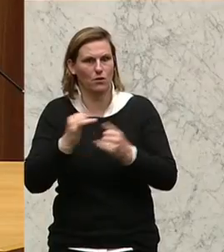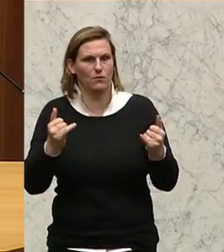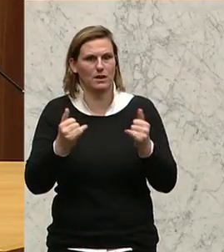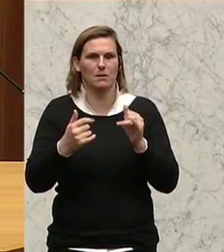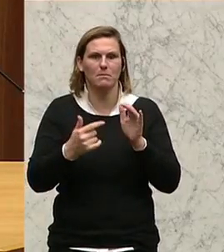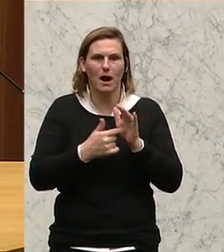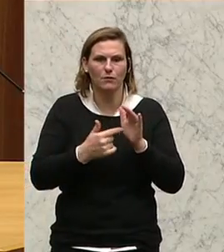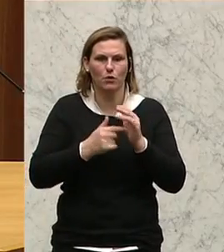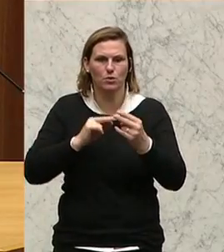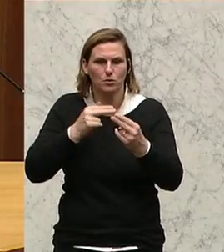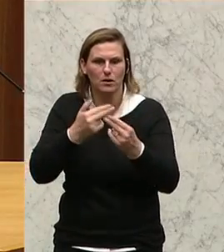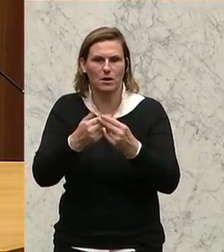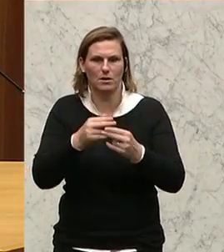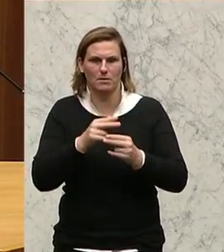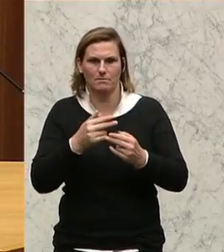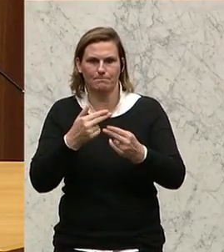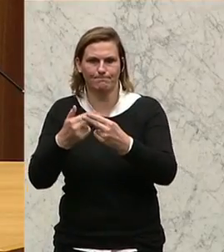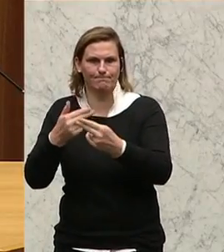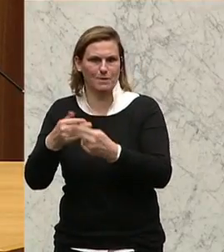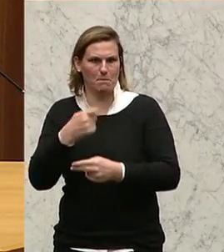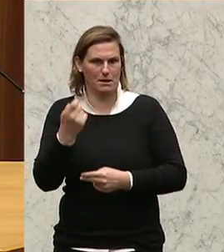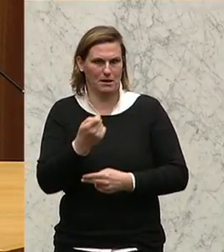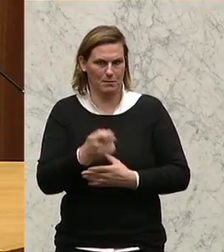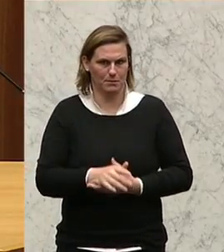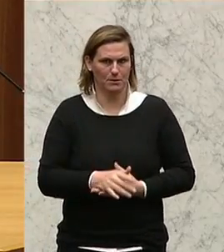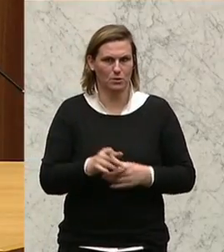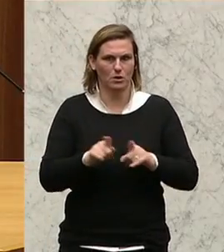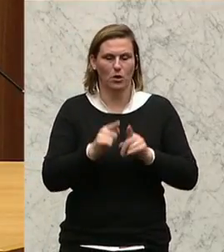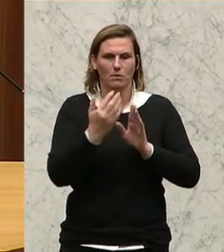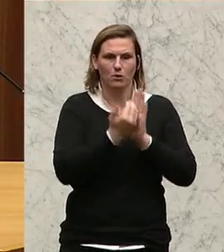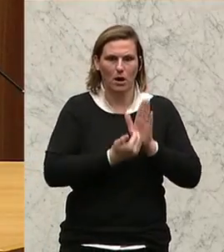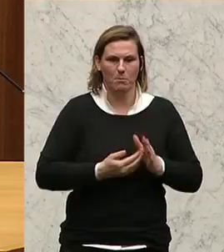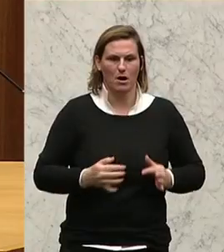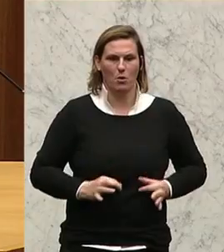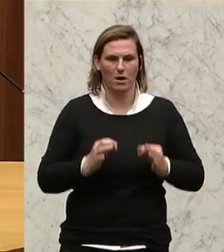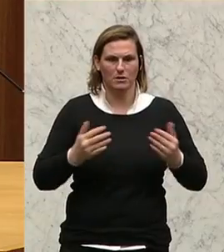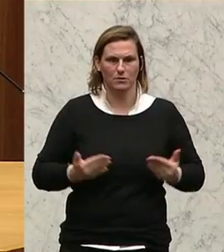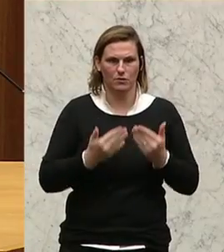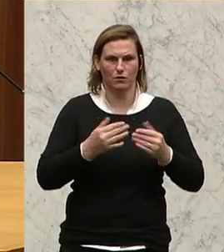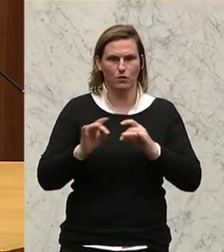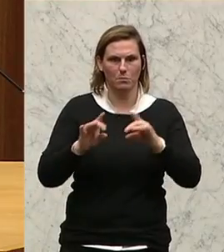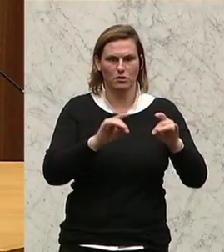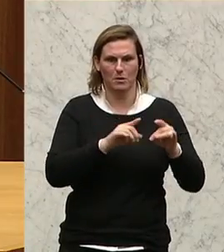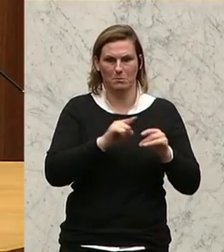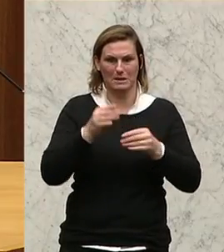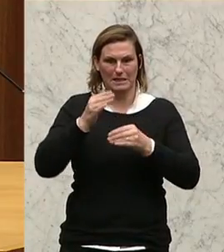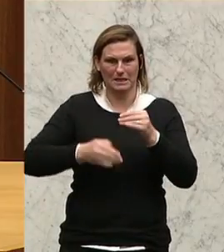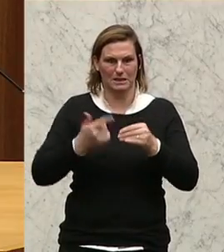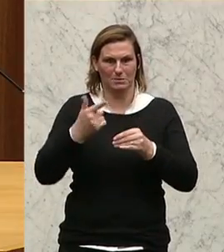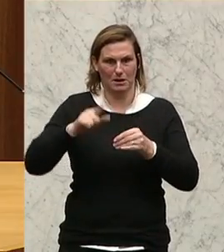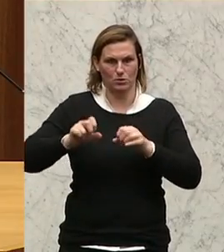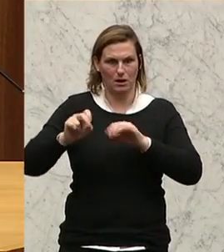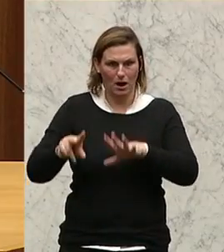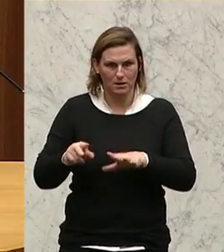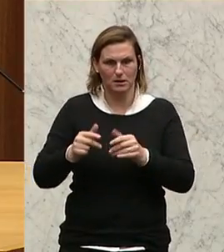Anforderungen, die gewünscht sind. Und das Programm Qualifizierungsförderung für Beschäftigte wird bis Ende 2018 verlängert.